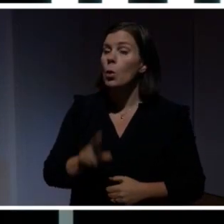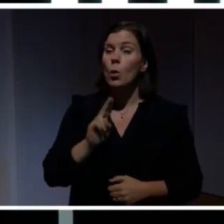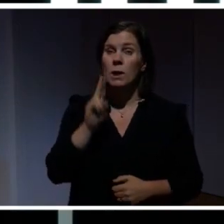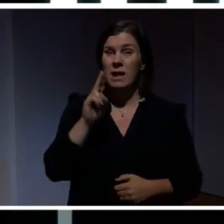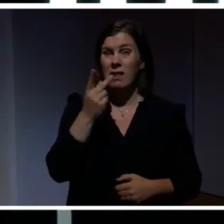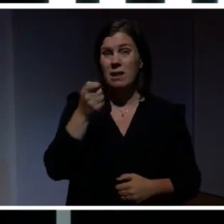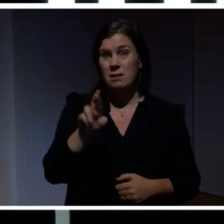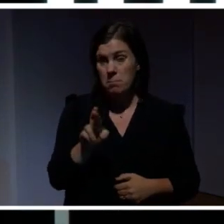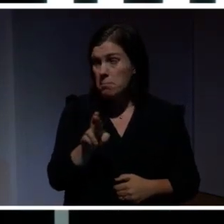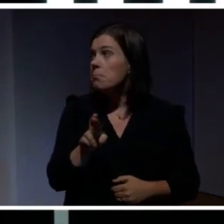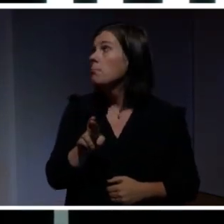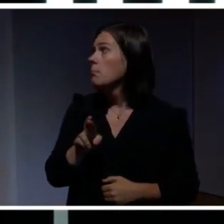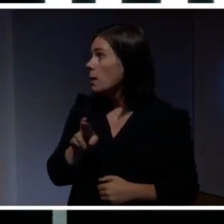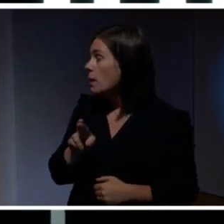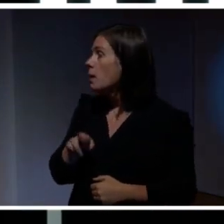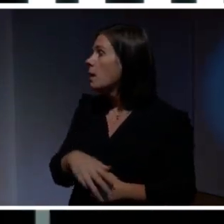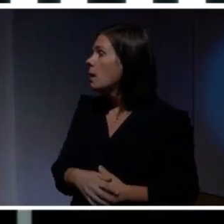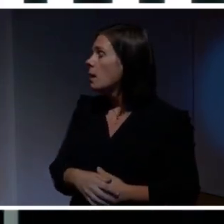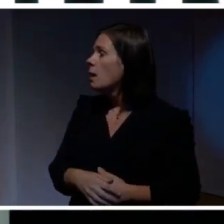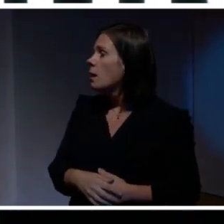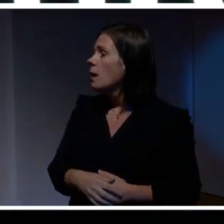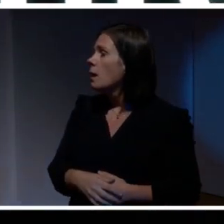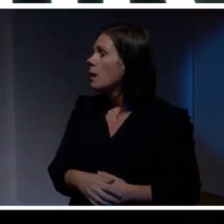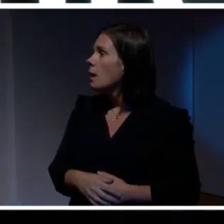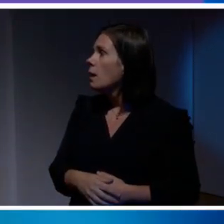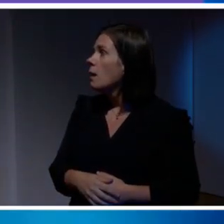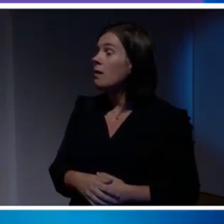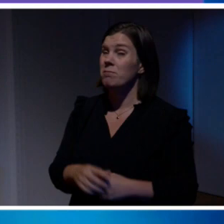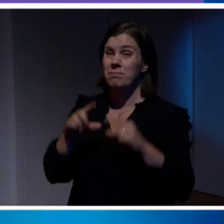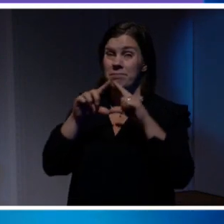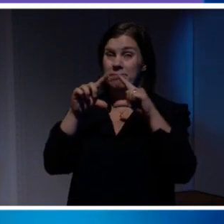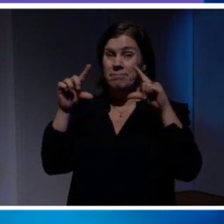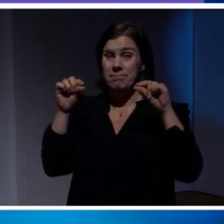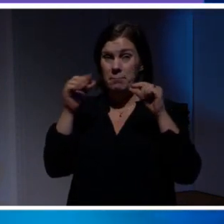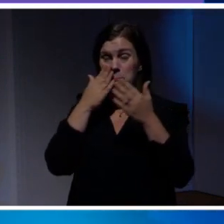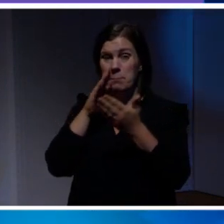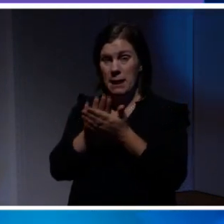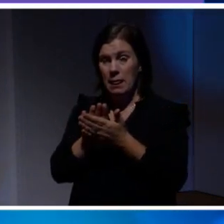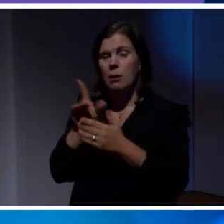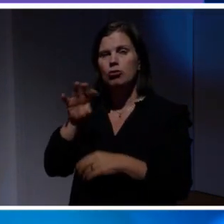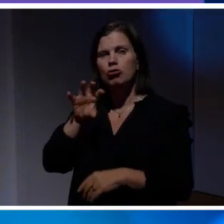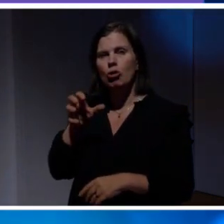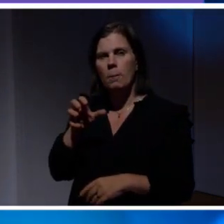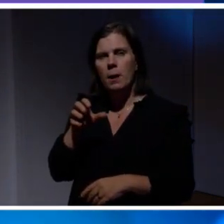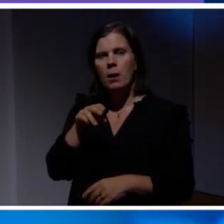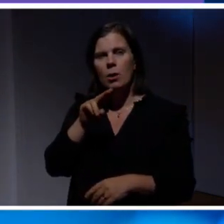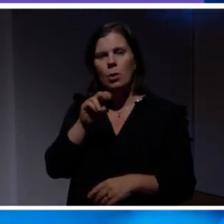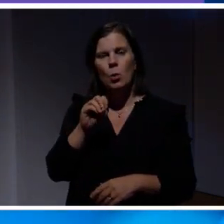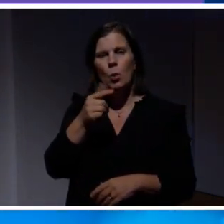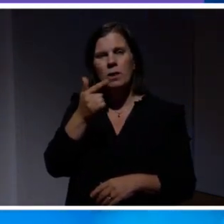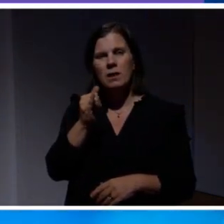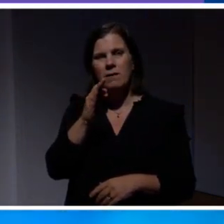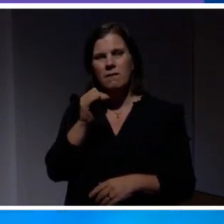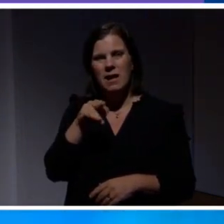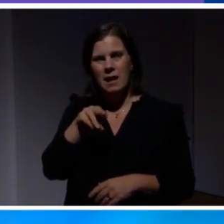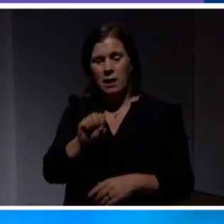exempel. Nu ska vi se. Den här lilla filuren ska symbolisera notifieringar som vi är ju vana